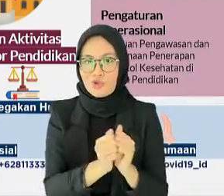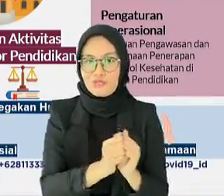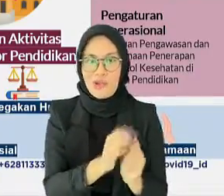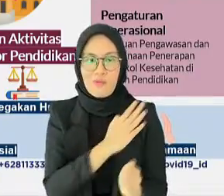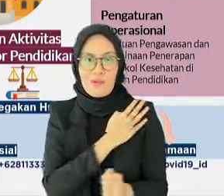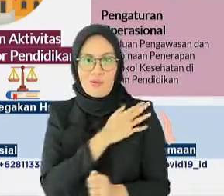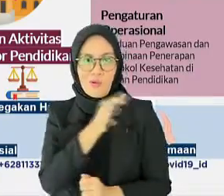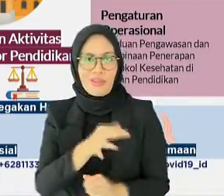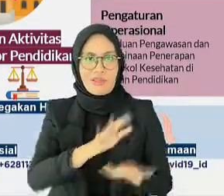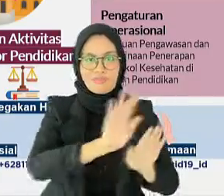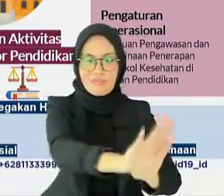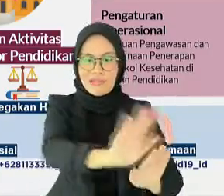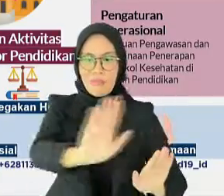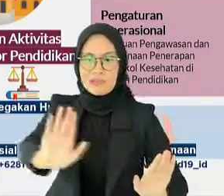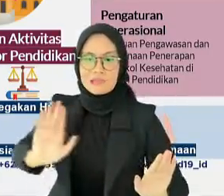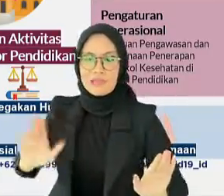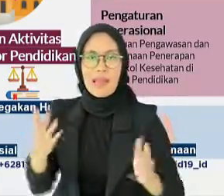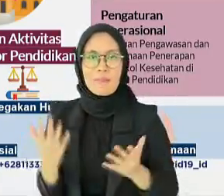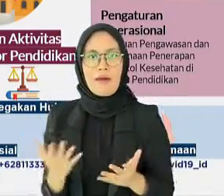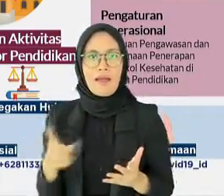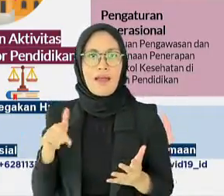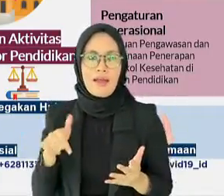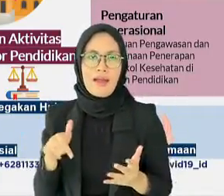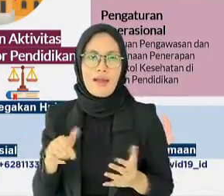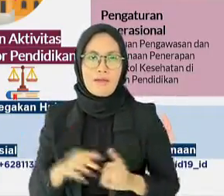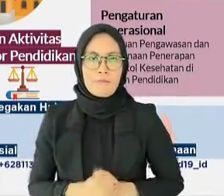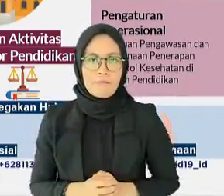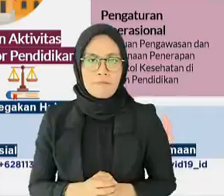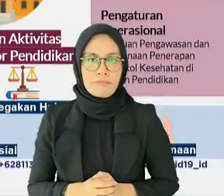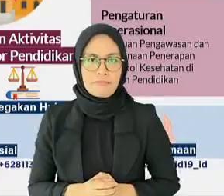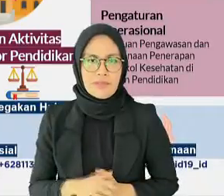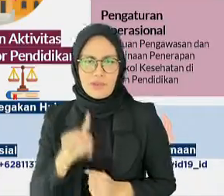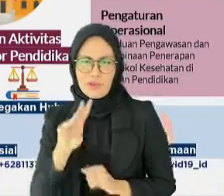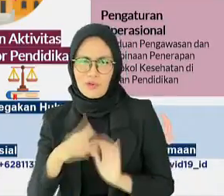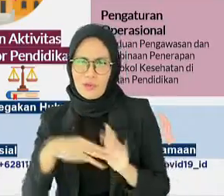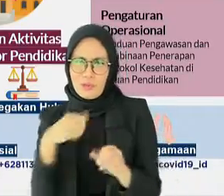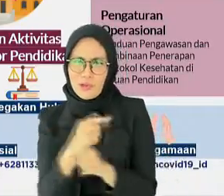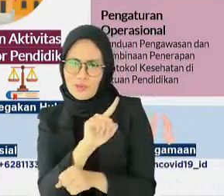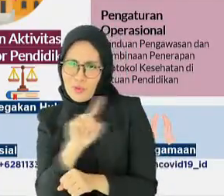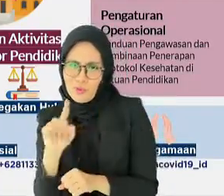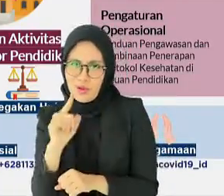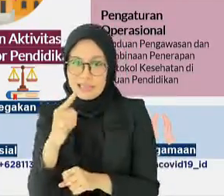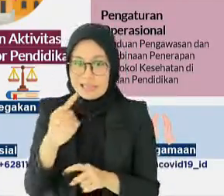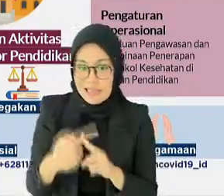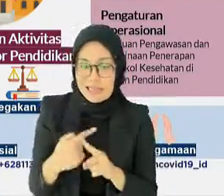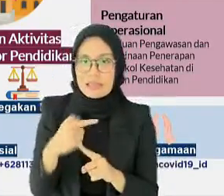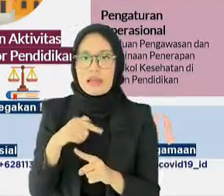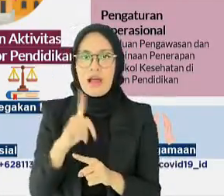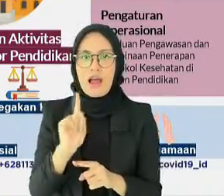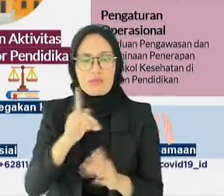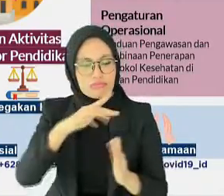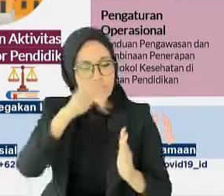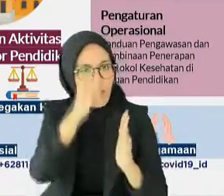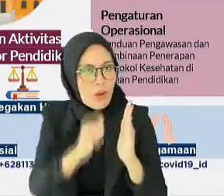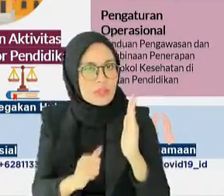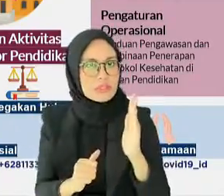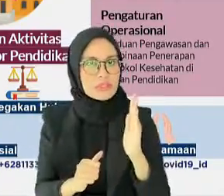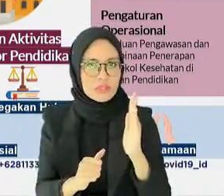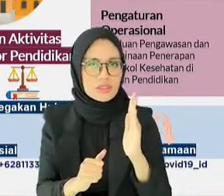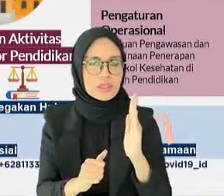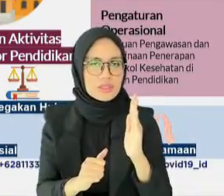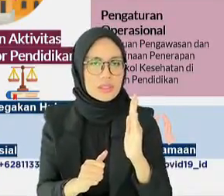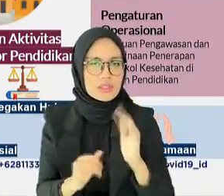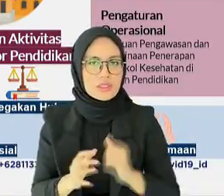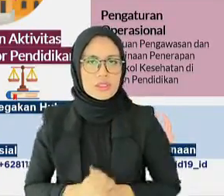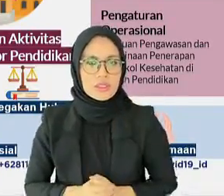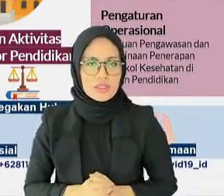kota, sesuai dengan hasil leveling yang diupdate per minggunya untuk wilayah Pulau Jawa dan Bali, serta per dua